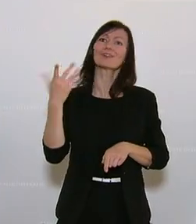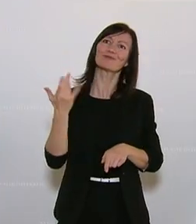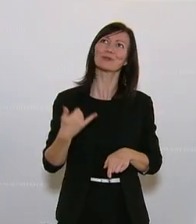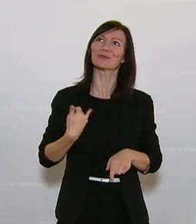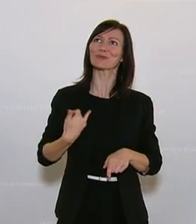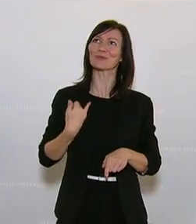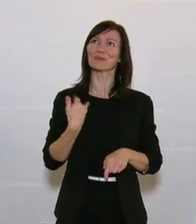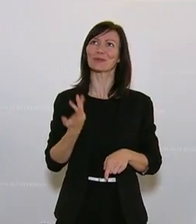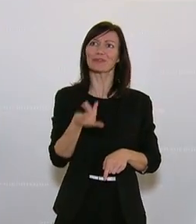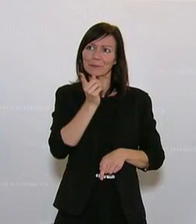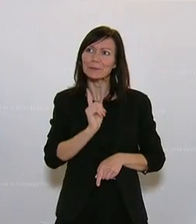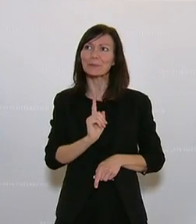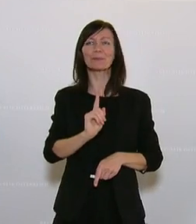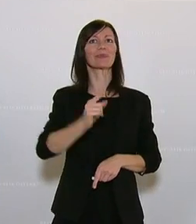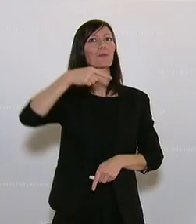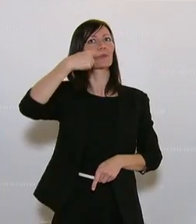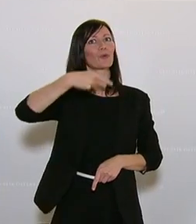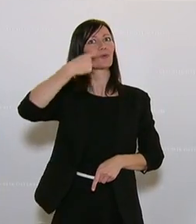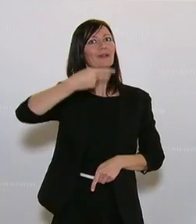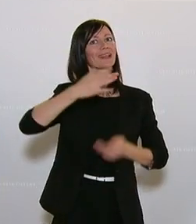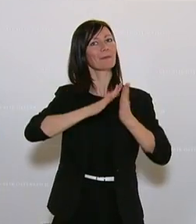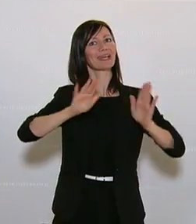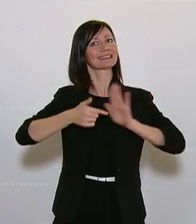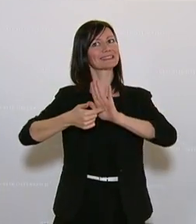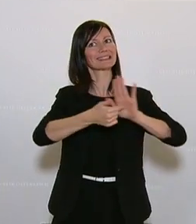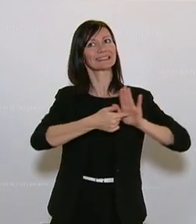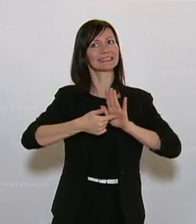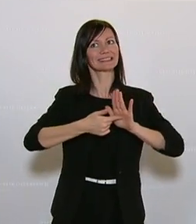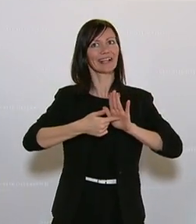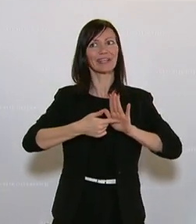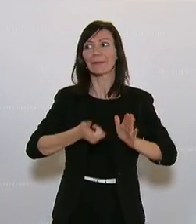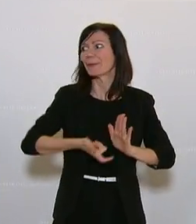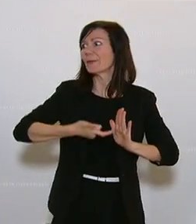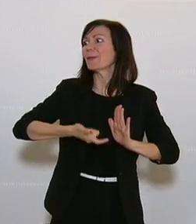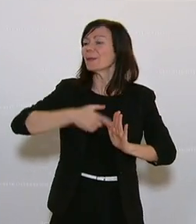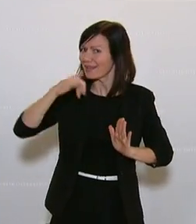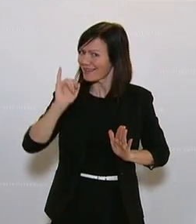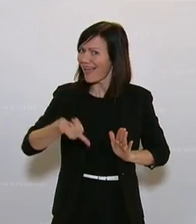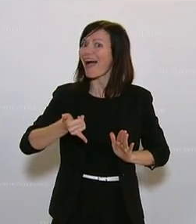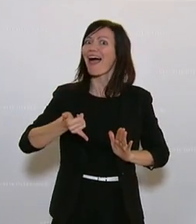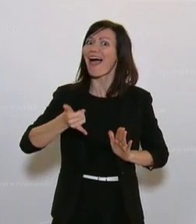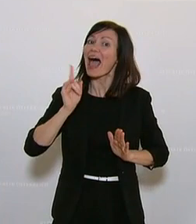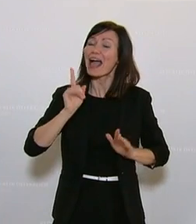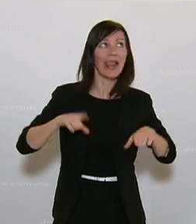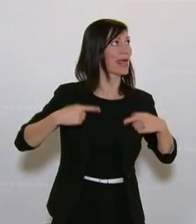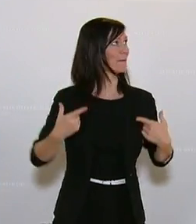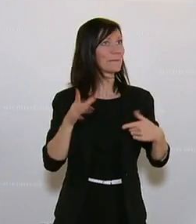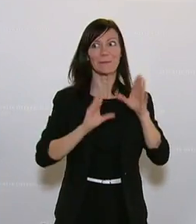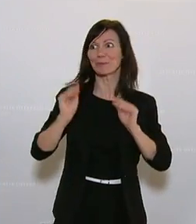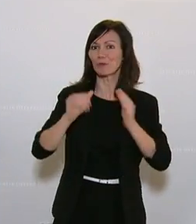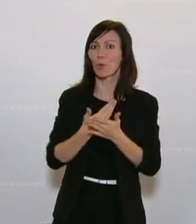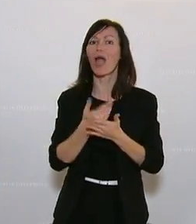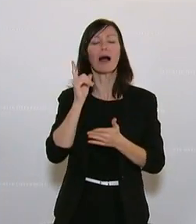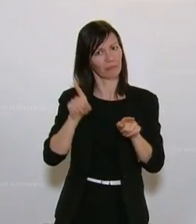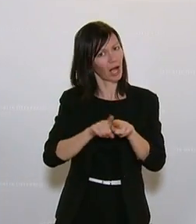Herausforderung, aber auch eine Notwendigkeit ist, wenn Sie sich vor einer Prüfungskommission präsentieren, Ihre eigenen Ideen, das